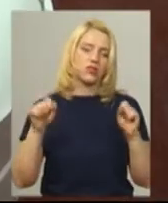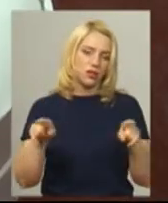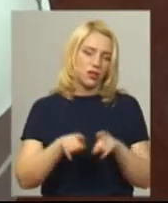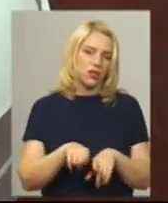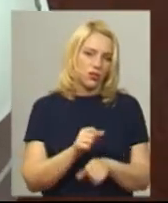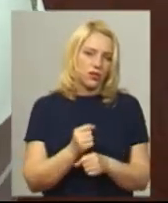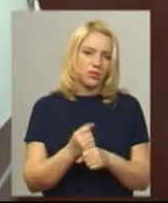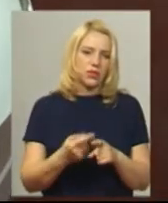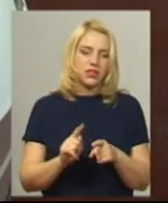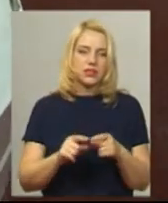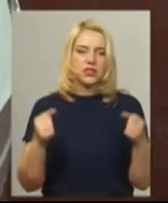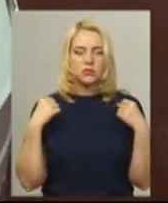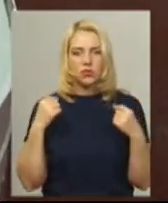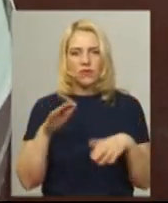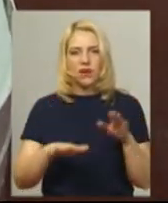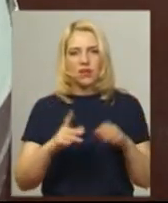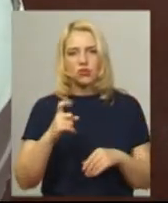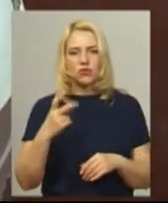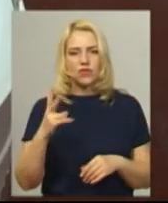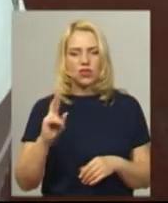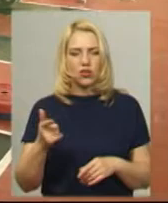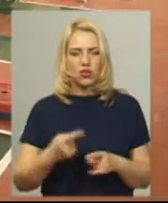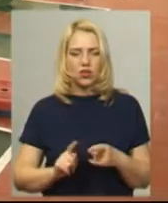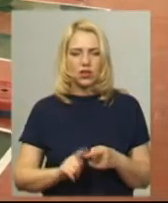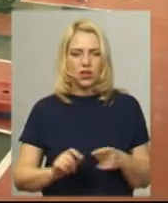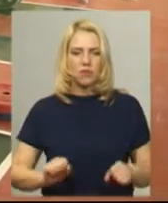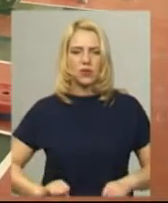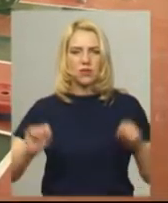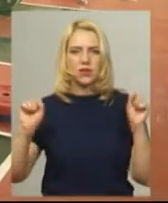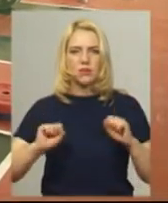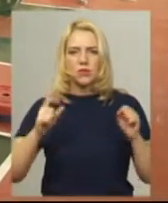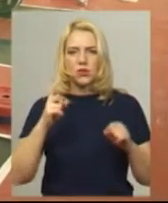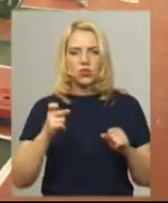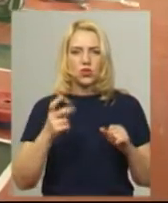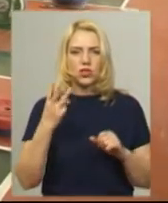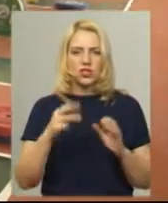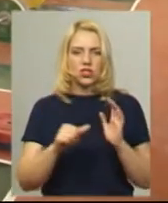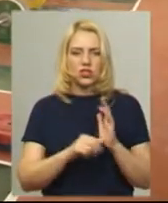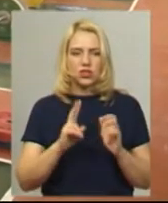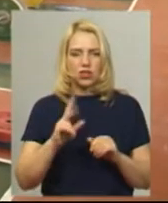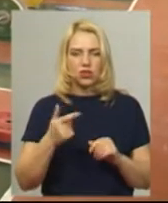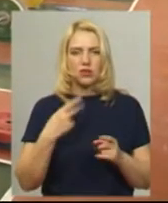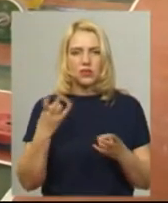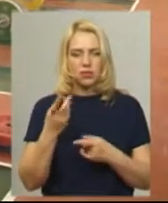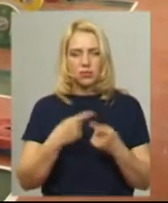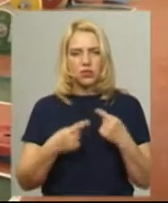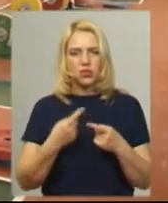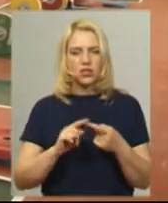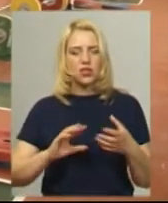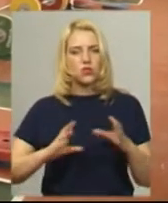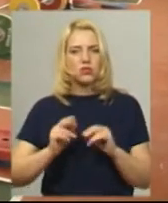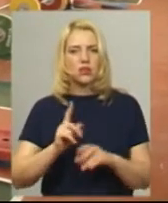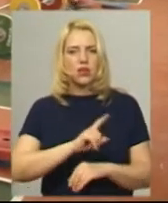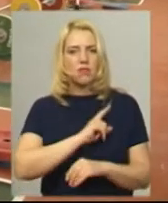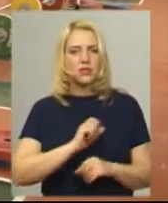Цей спортсмен вагою 102 кілограми в ривку піднімав 176 кілограмів у поштовху 201. Тепер, каже, має повернутися до цих результатів, як і